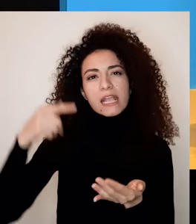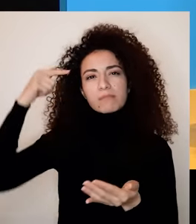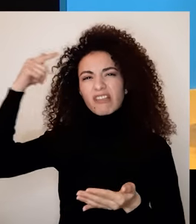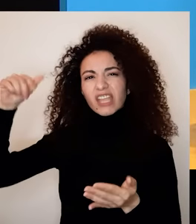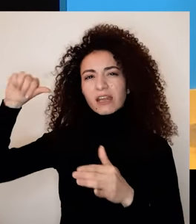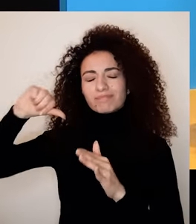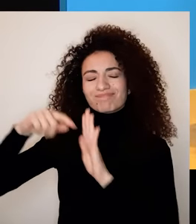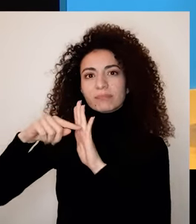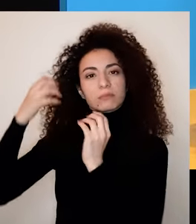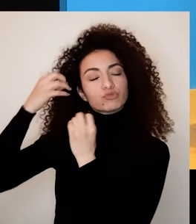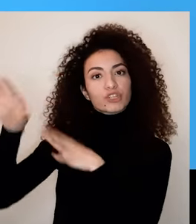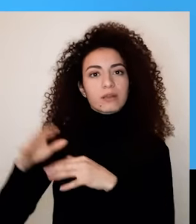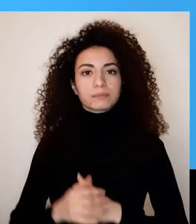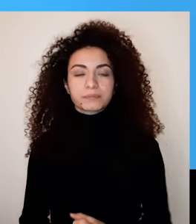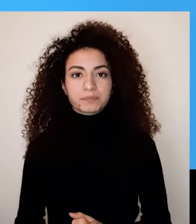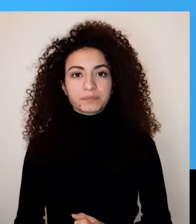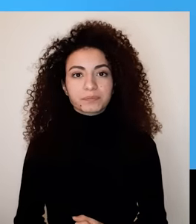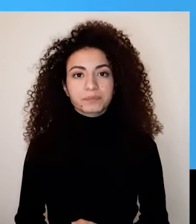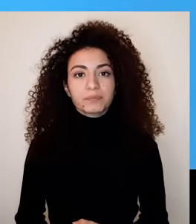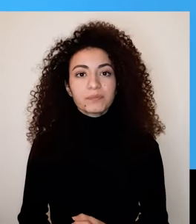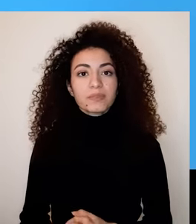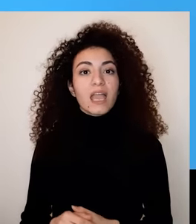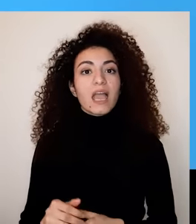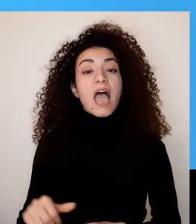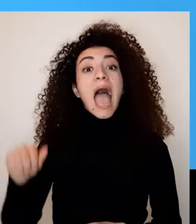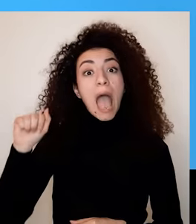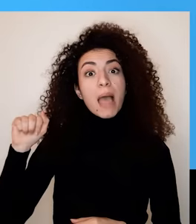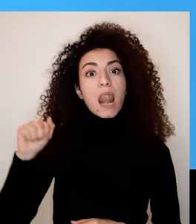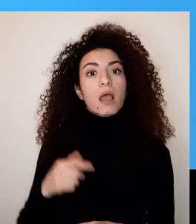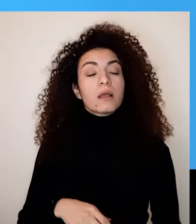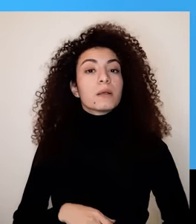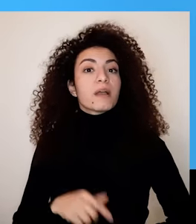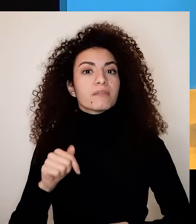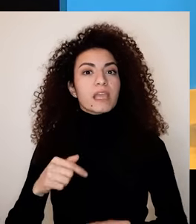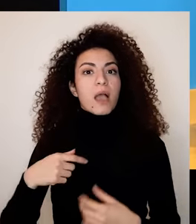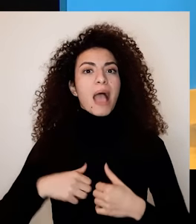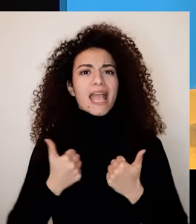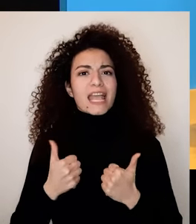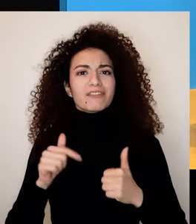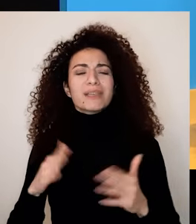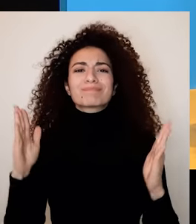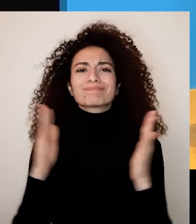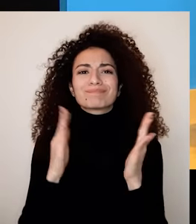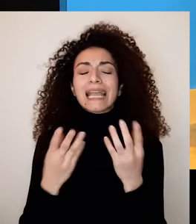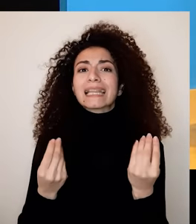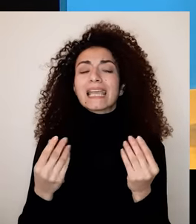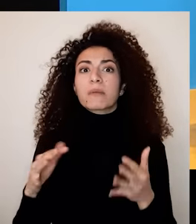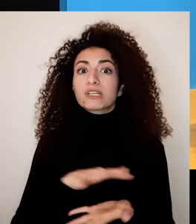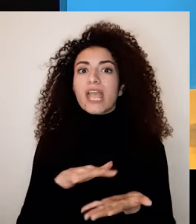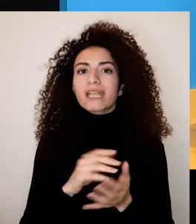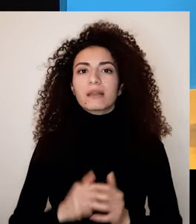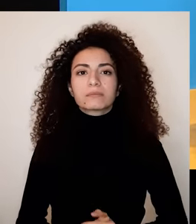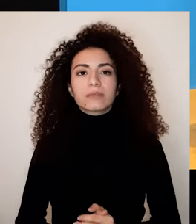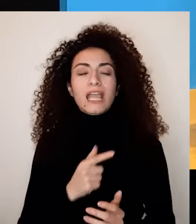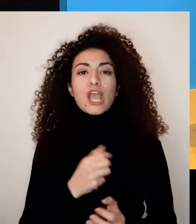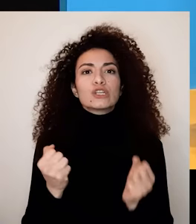كانت تميلة لدور الضحية ولكننا وجدت الطريقة للتخلص من هالأمر فبعد معاناة من عدم قدرتها على